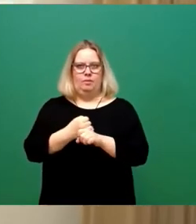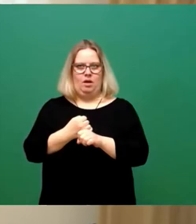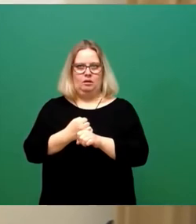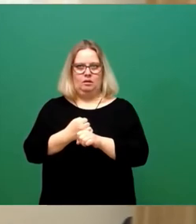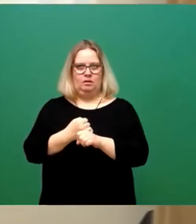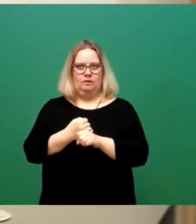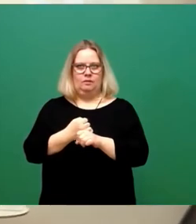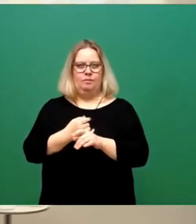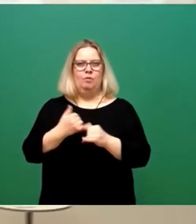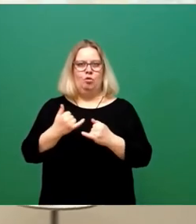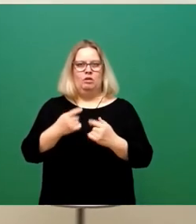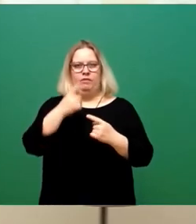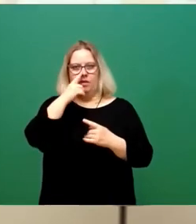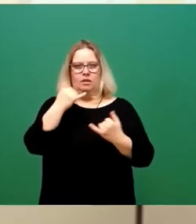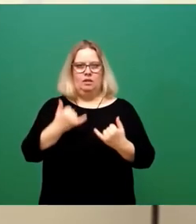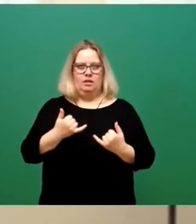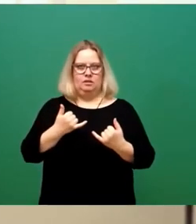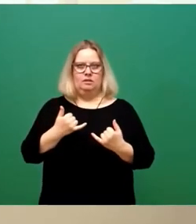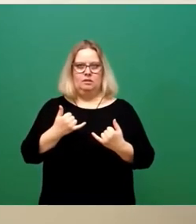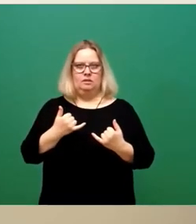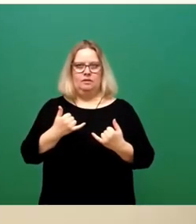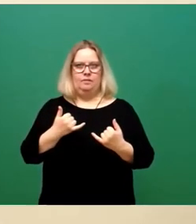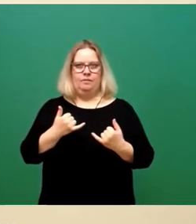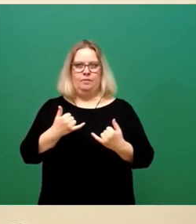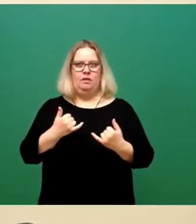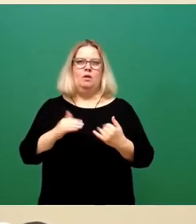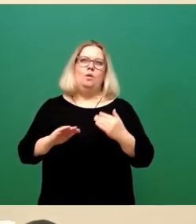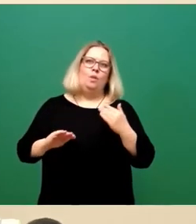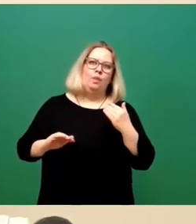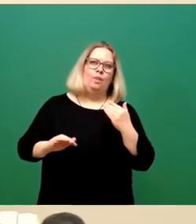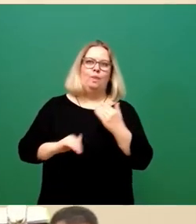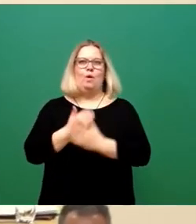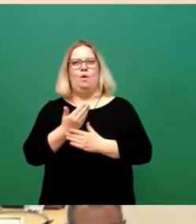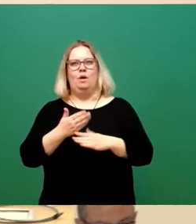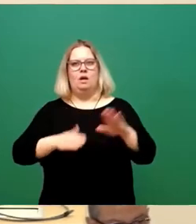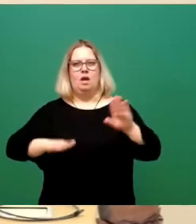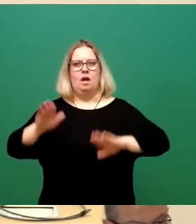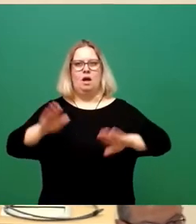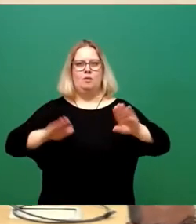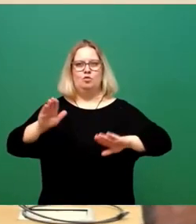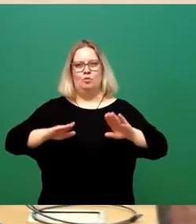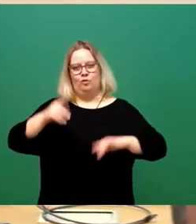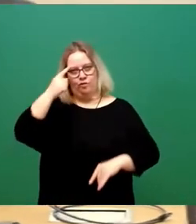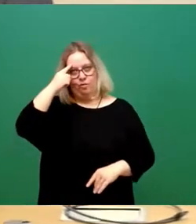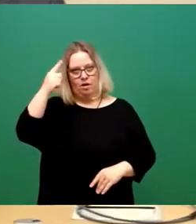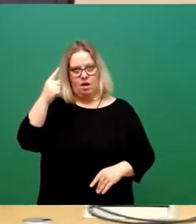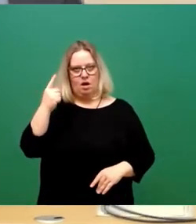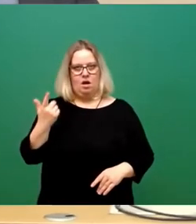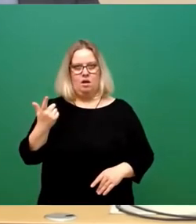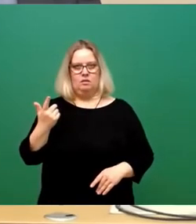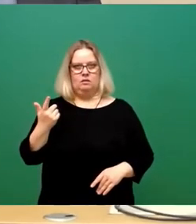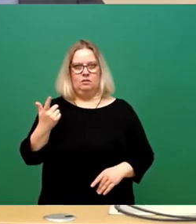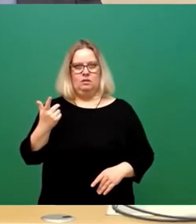jetzt hier festzustellen ist, durch eine nochmalige Abstimmung des Rates ist der